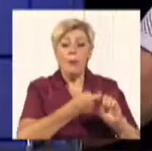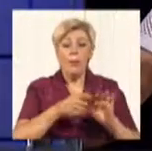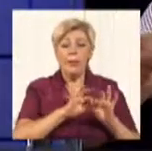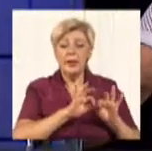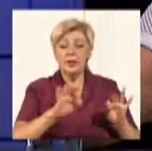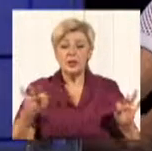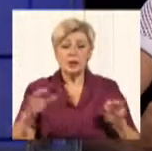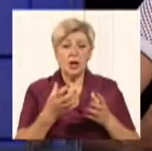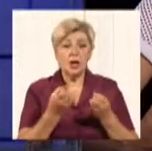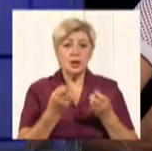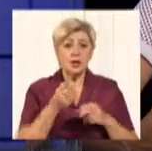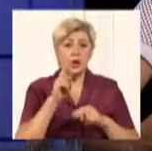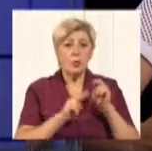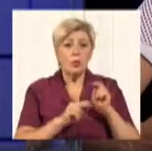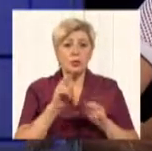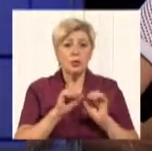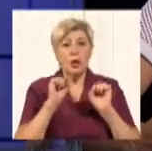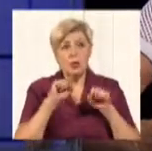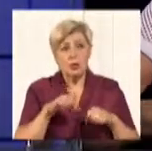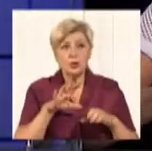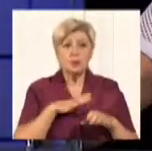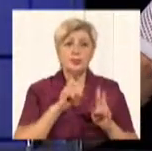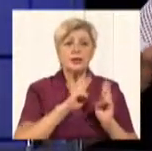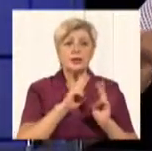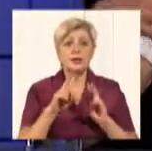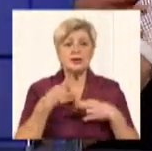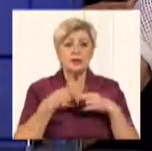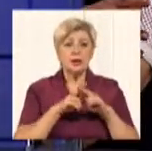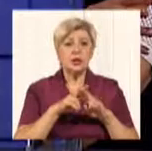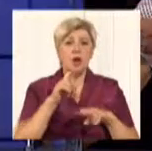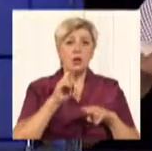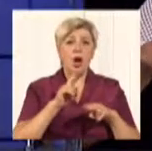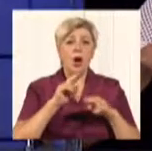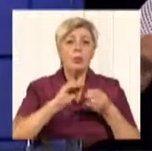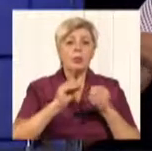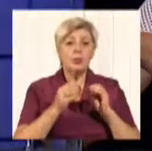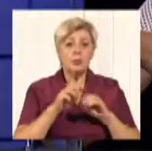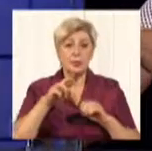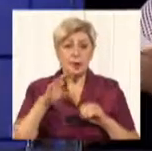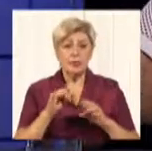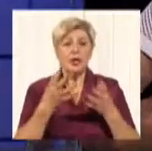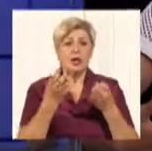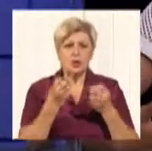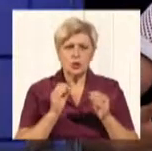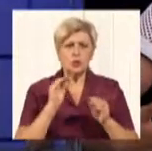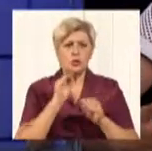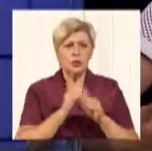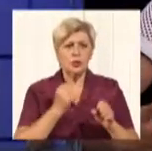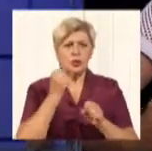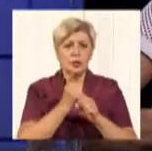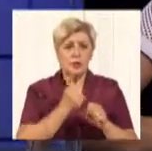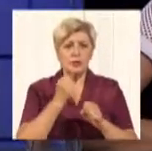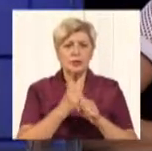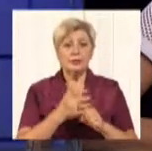тому так, звісно, можуть бути якісь технічні проблеми, але оскільки мережа розбудовується, що їх ставатиме дедалі менше.